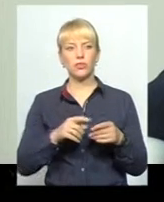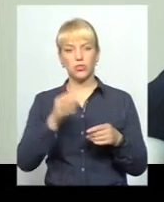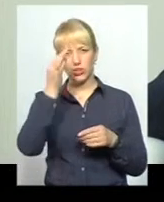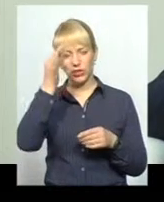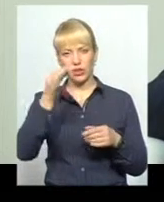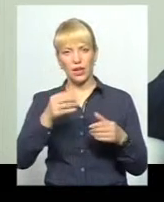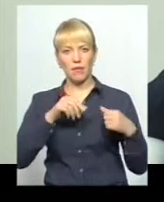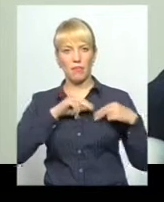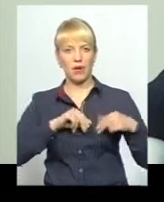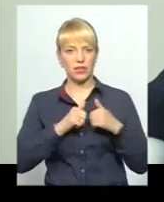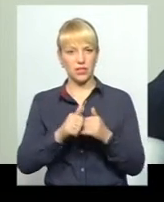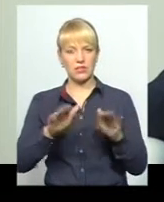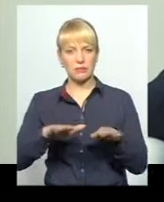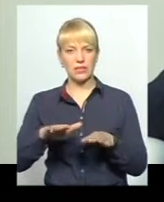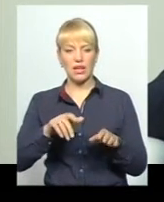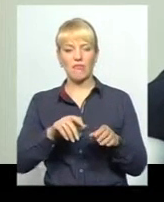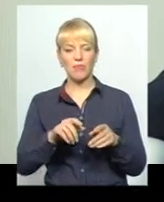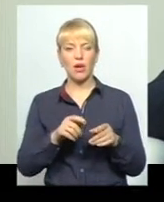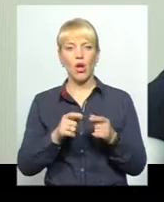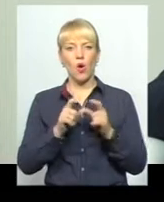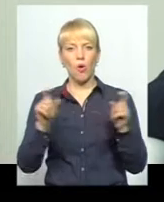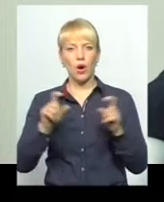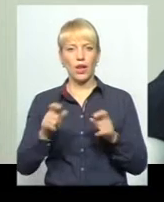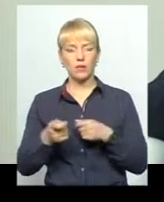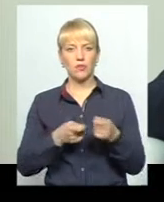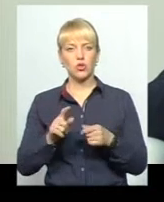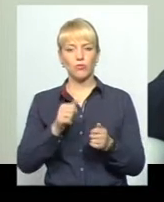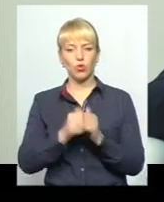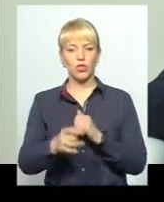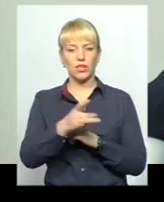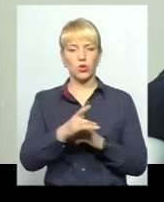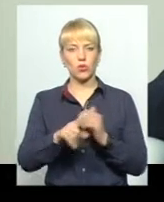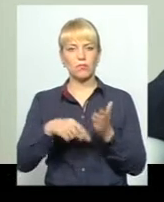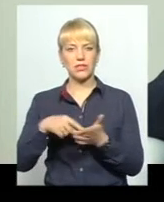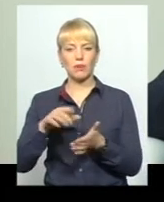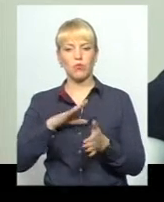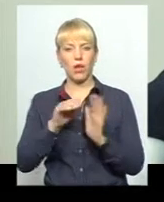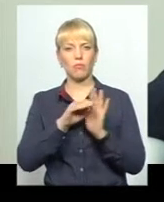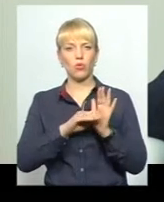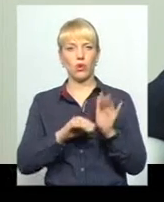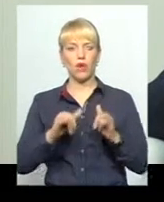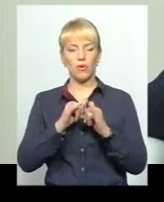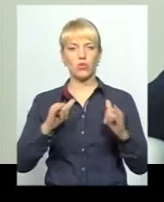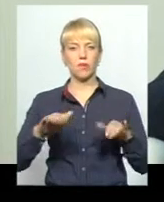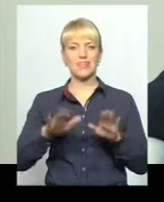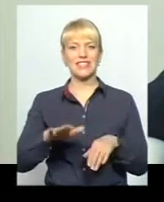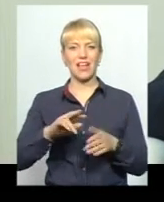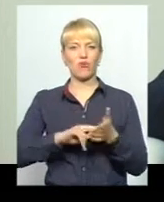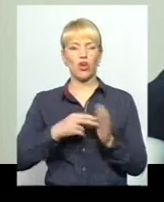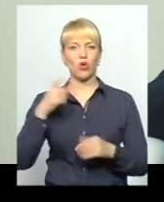влади, щоби в кожного регіону і міста була програма розвитку місцевої економіки.